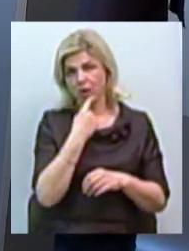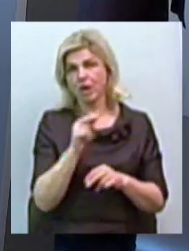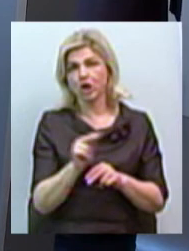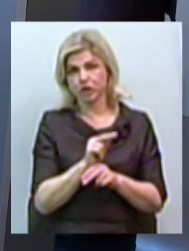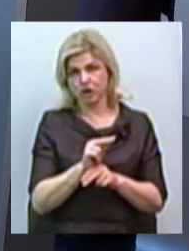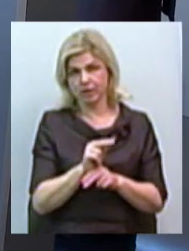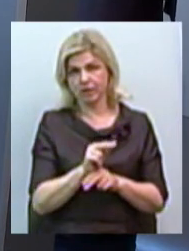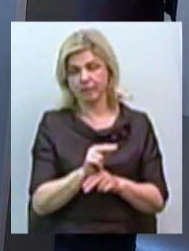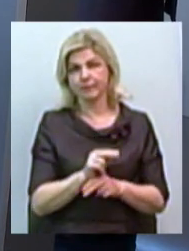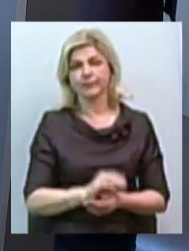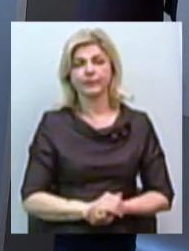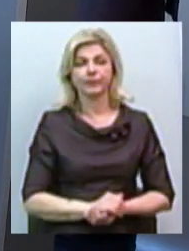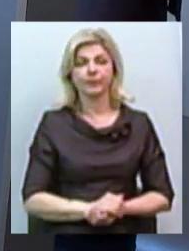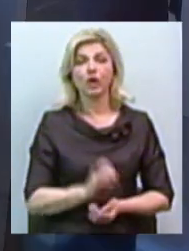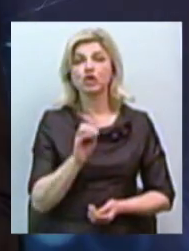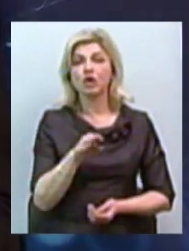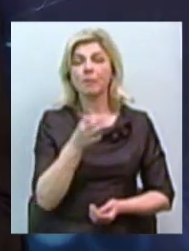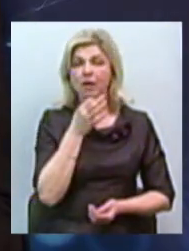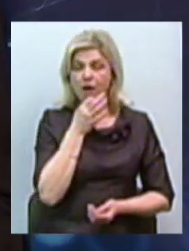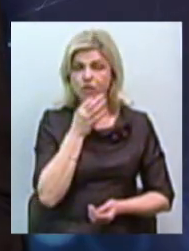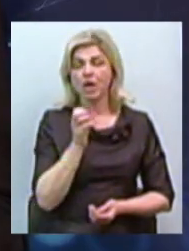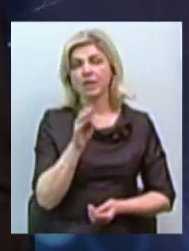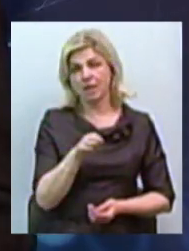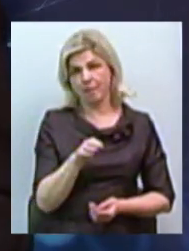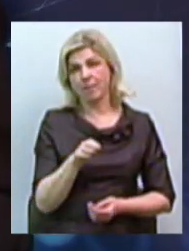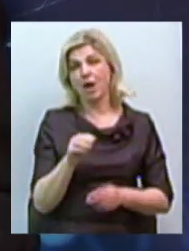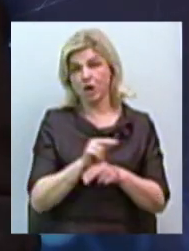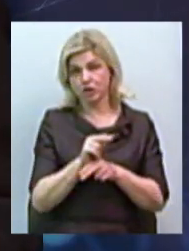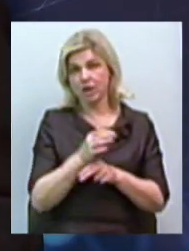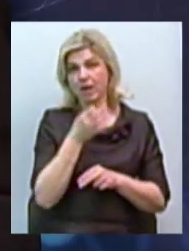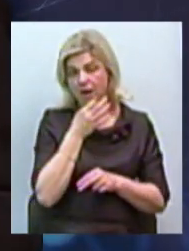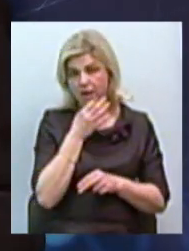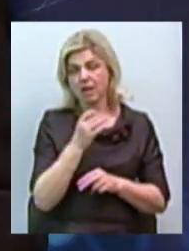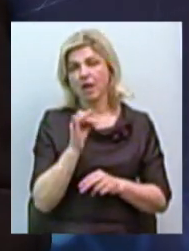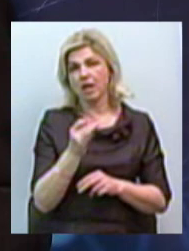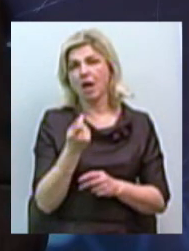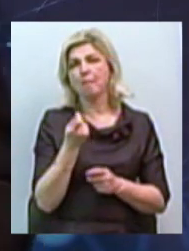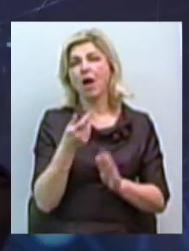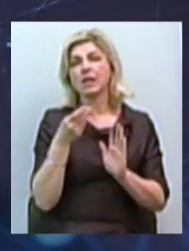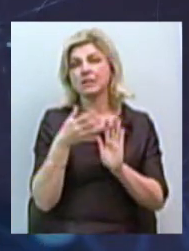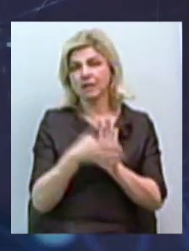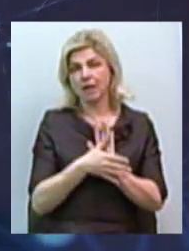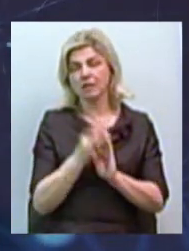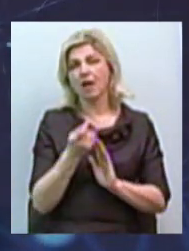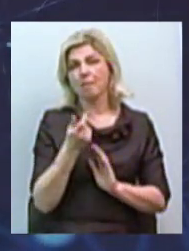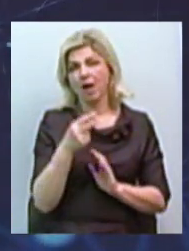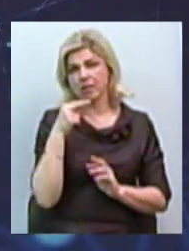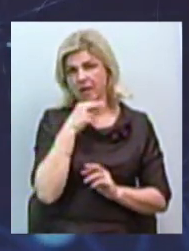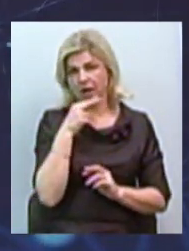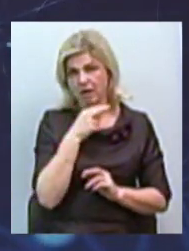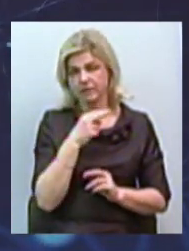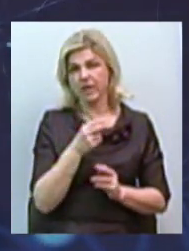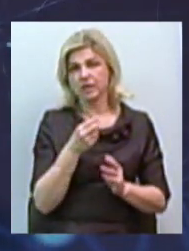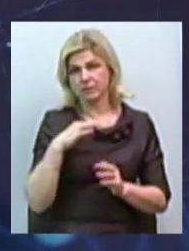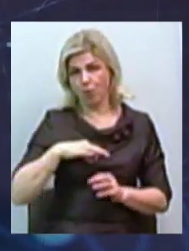назначаємо. Чим раніше начато лічення, тим воно ефективніше, тим малозатратне і мало використовується методів. В